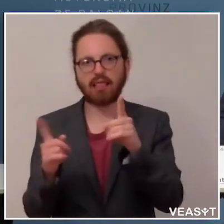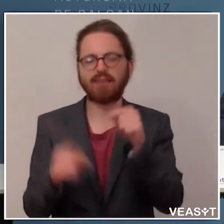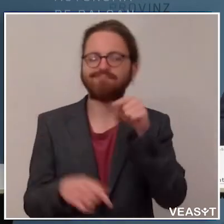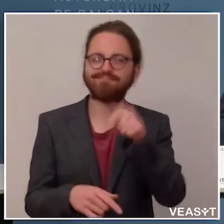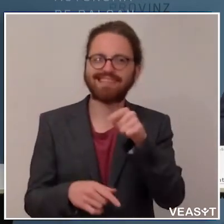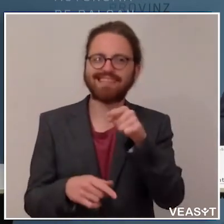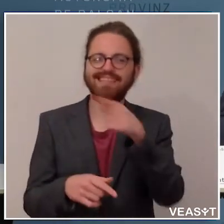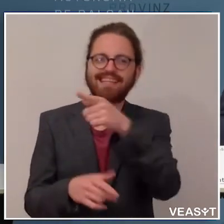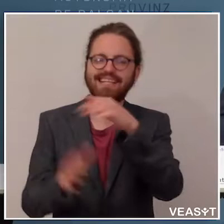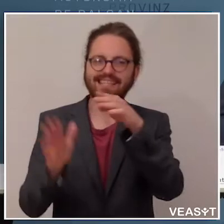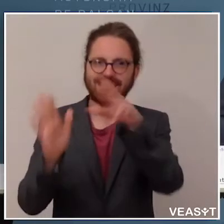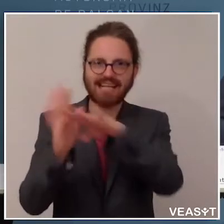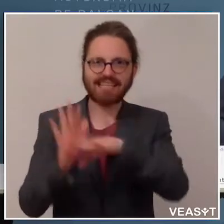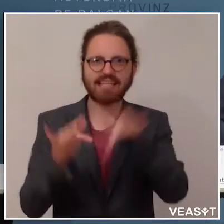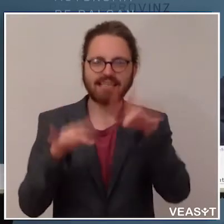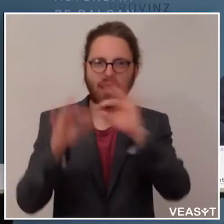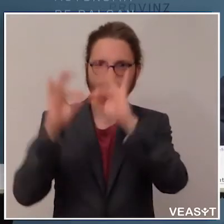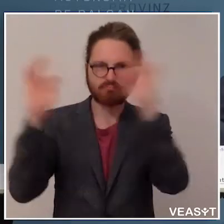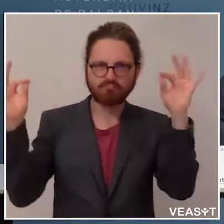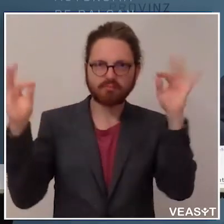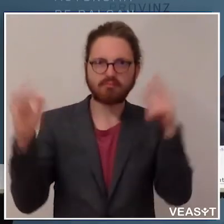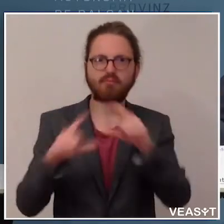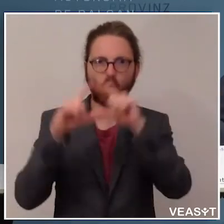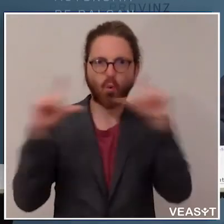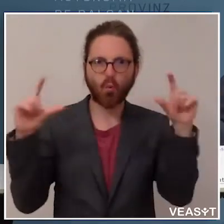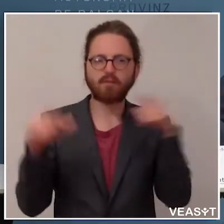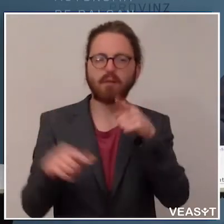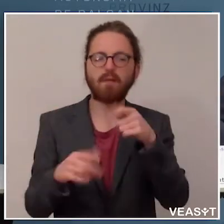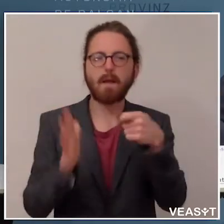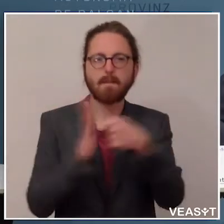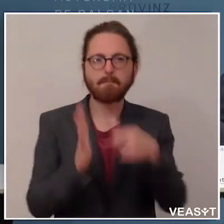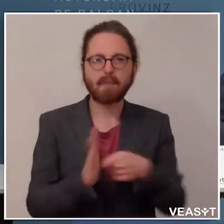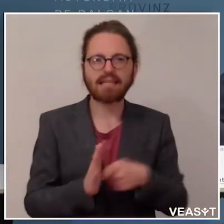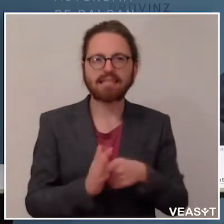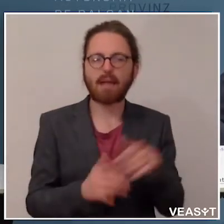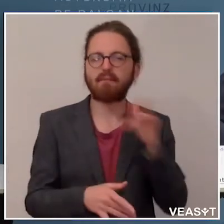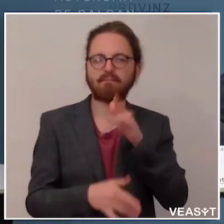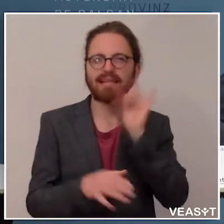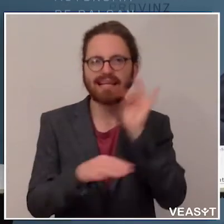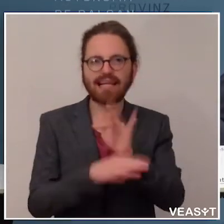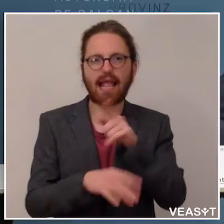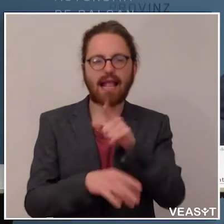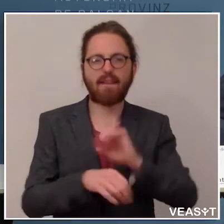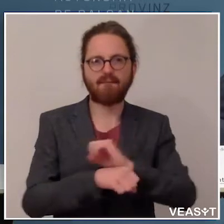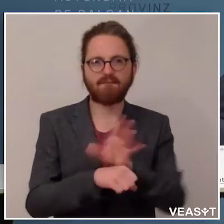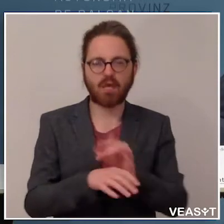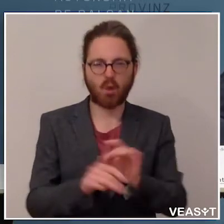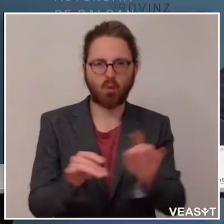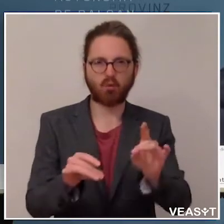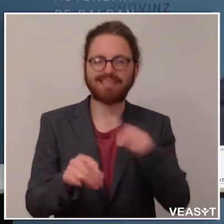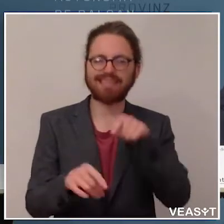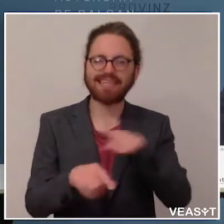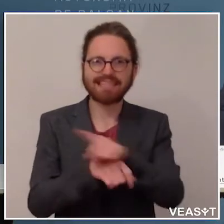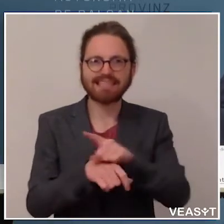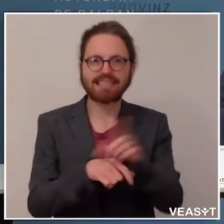Titel Maßnahmen zur Bekämpfung, zur Verbreitung des Virus. In der Phase der Wiederaufnahme der Tätigkeiten. Also